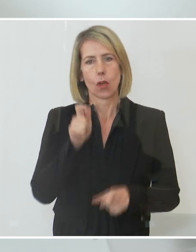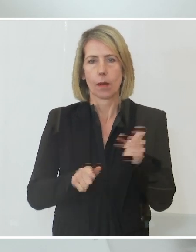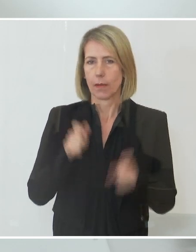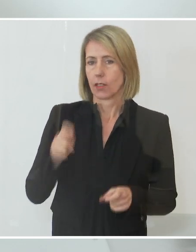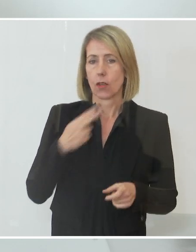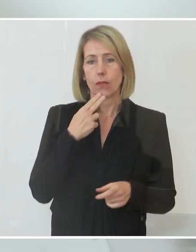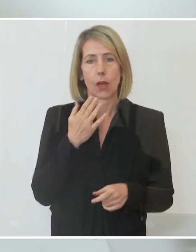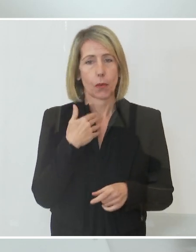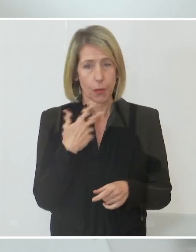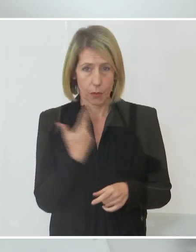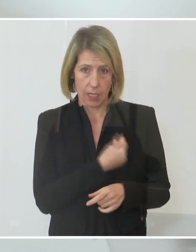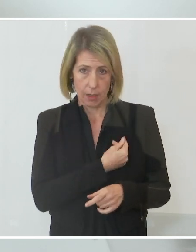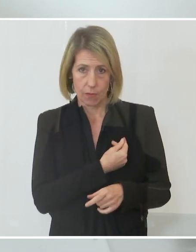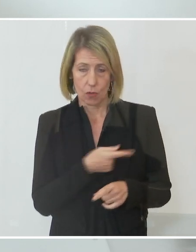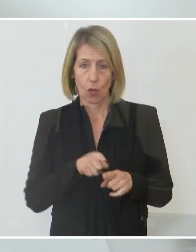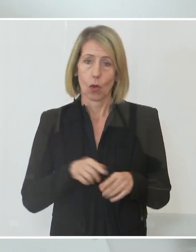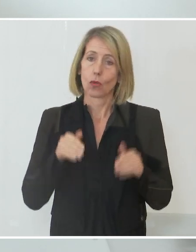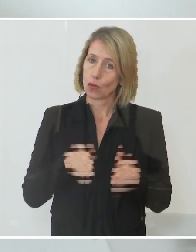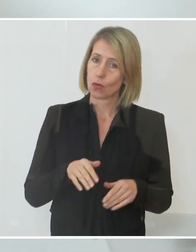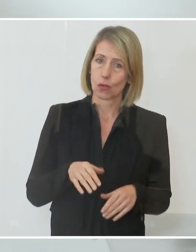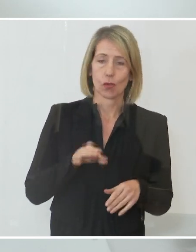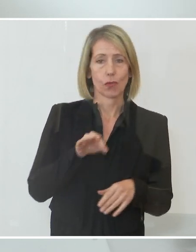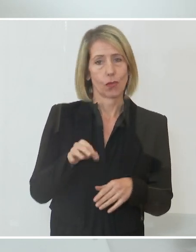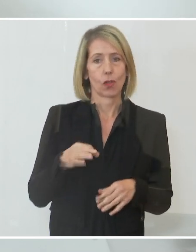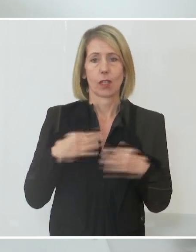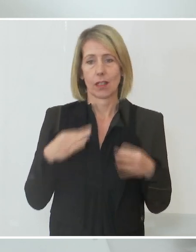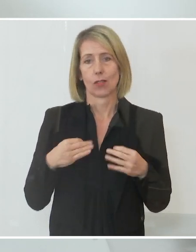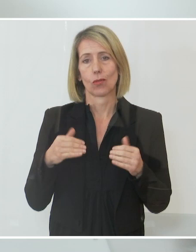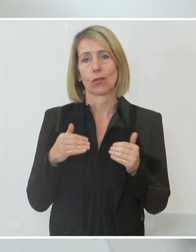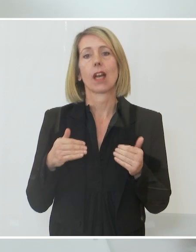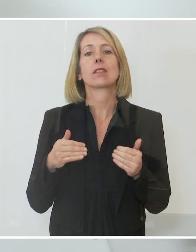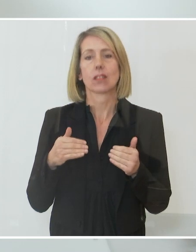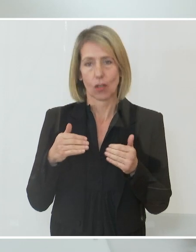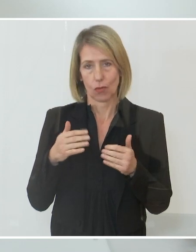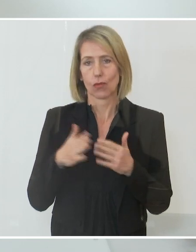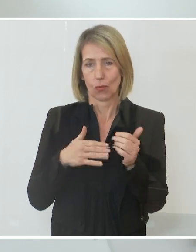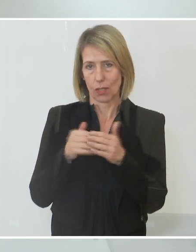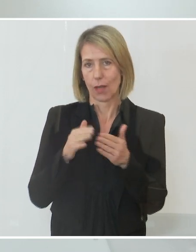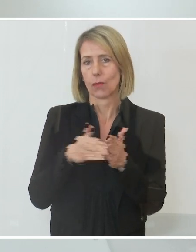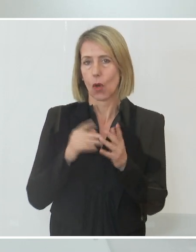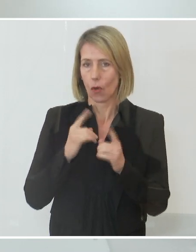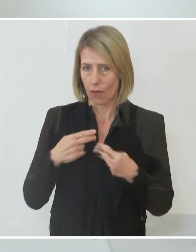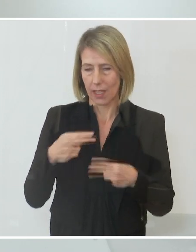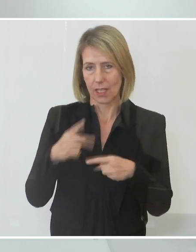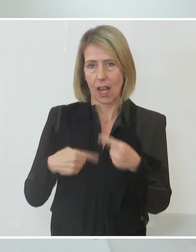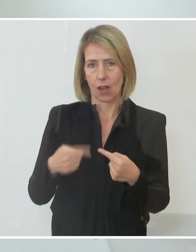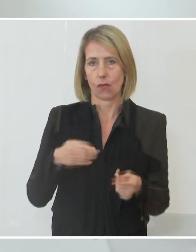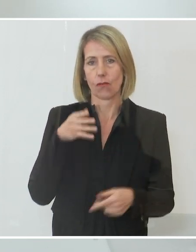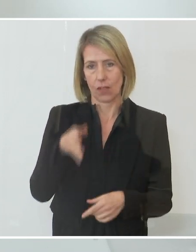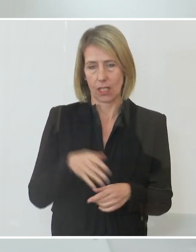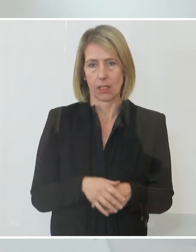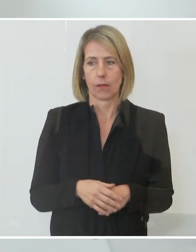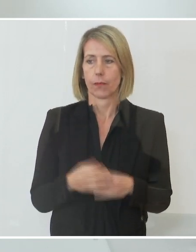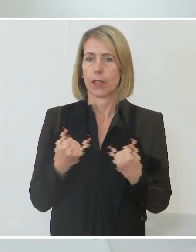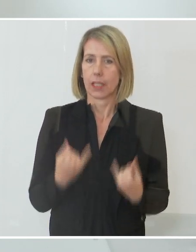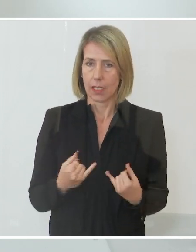zum Schutz unseres Gesundheitssystems. Konkret bedeutet das, der Lockdown für die Allgemeinheit endet